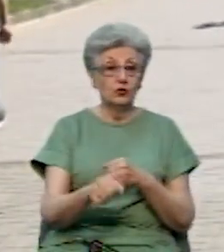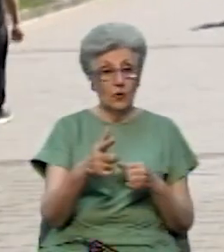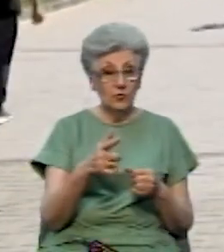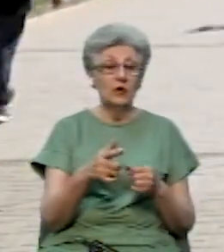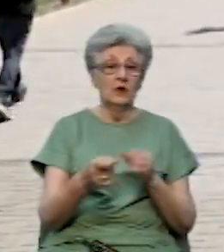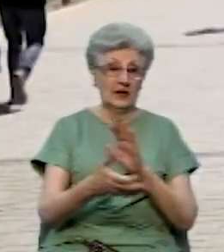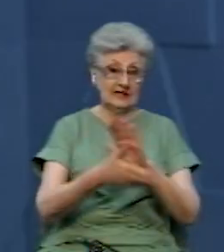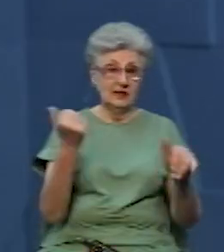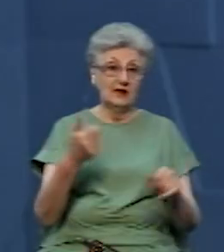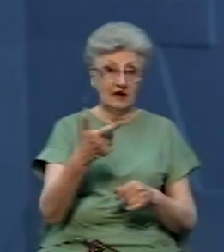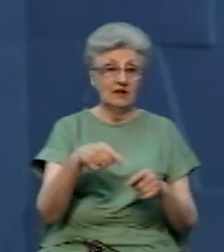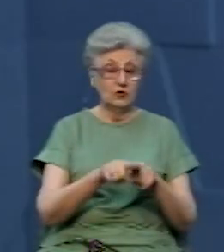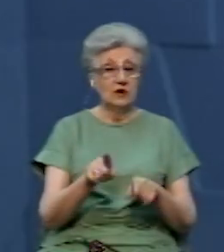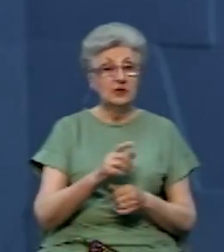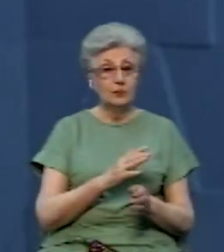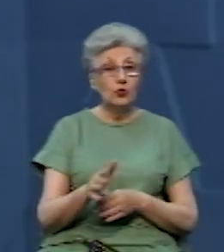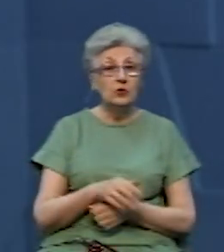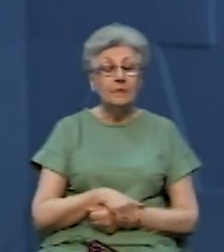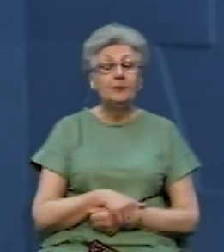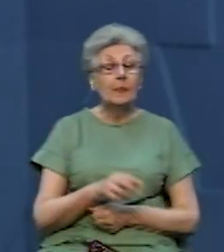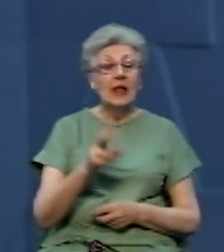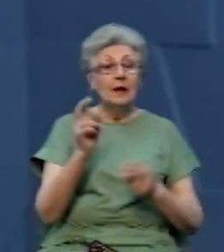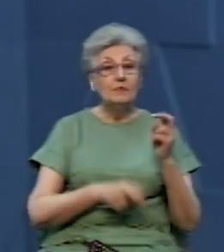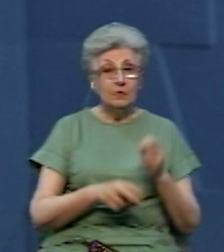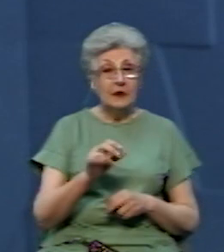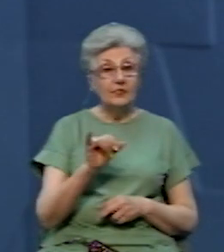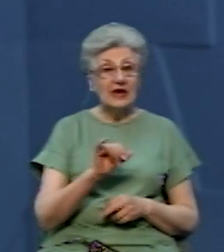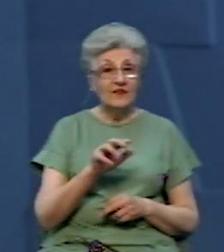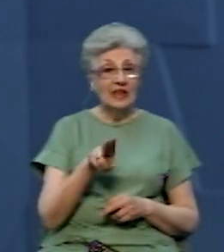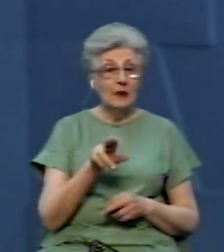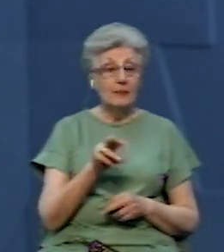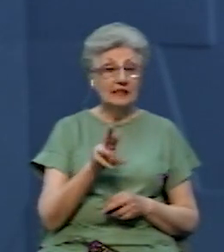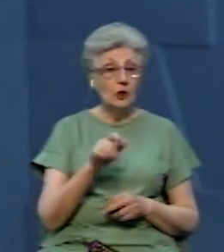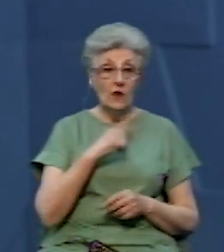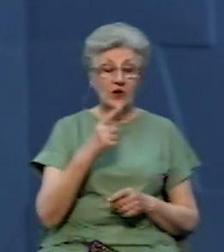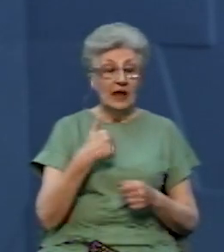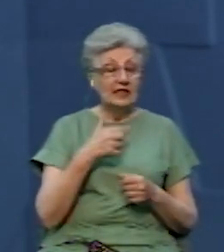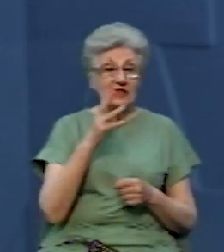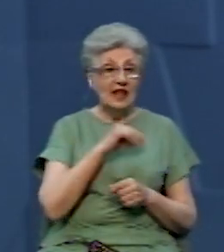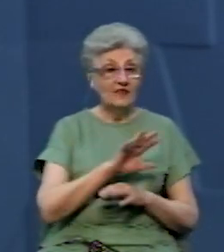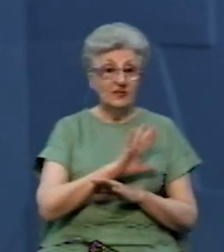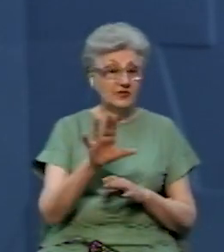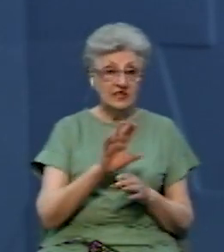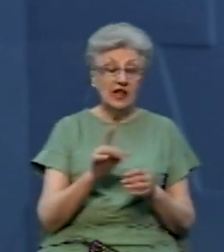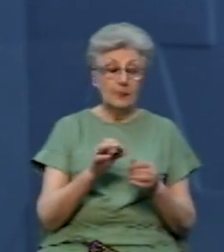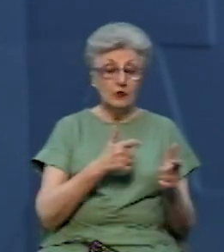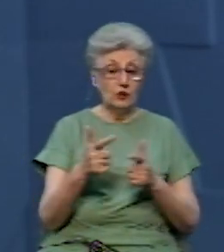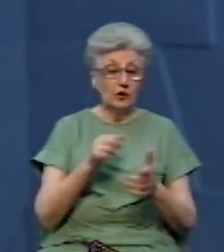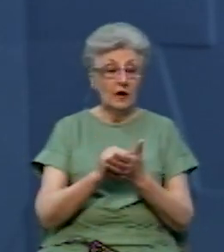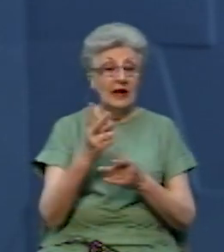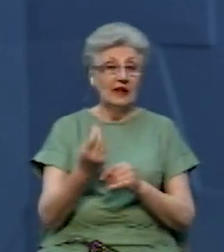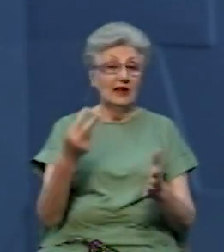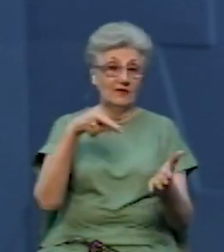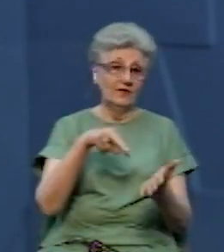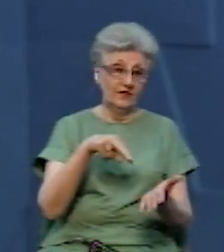рекламної конструкції. Підприємець Іван Пантелейчук каже, не встиг підготувати документи на встановлення конструкції до відкриття